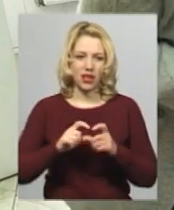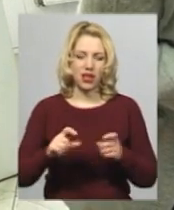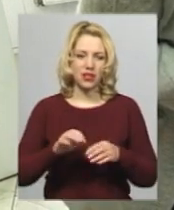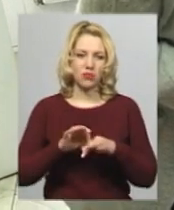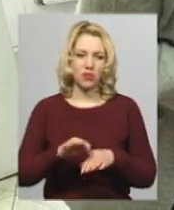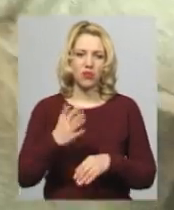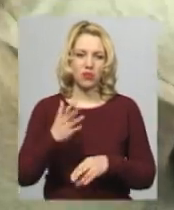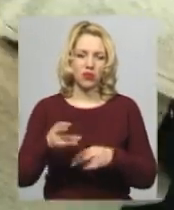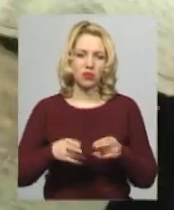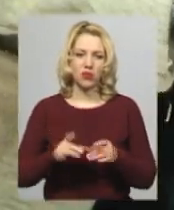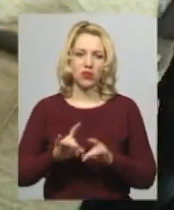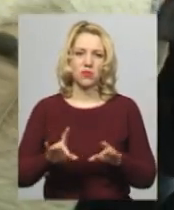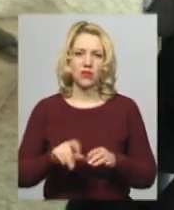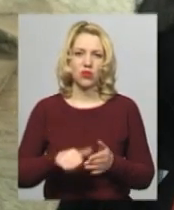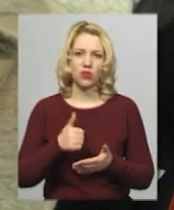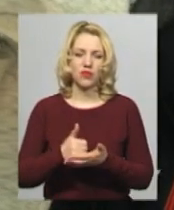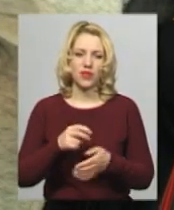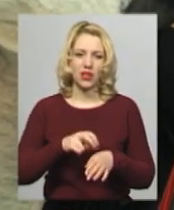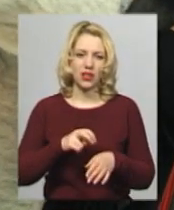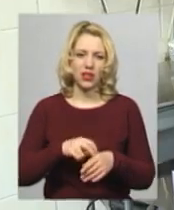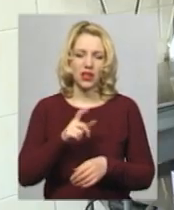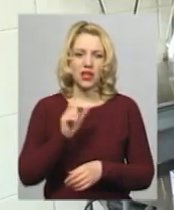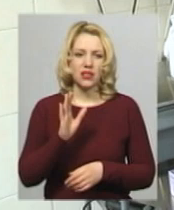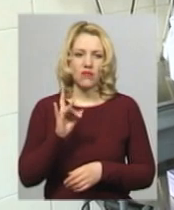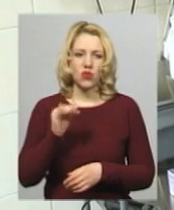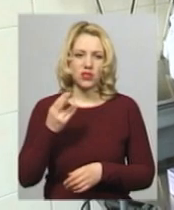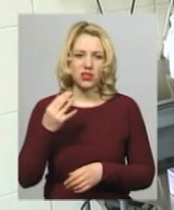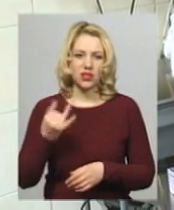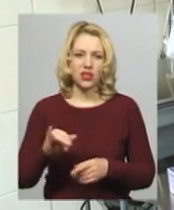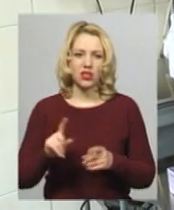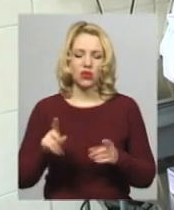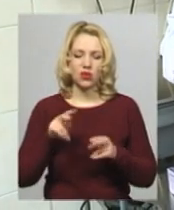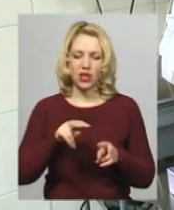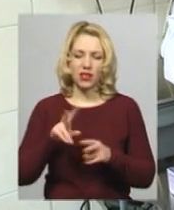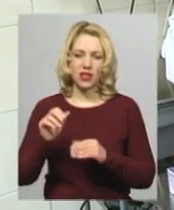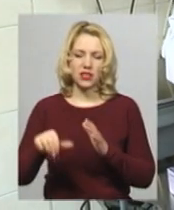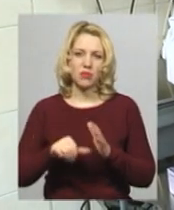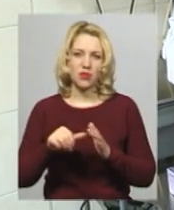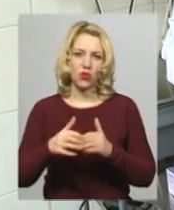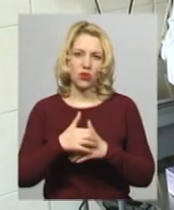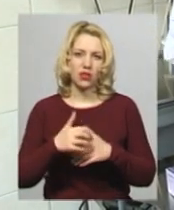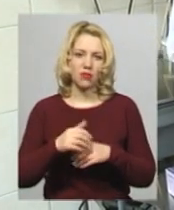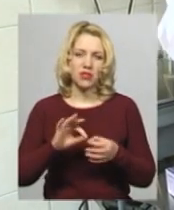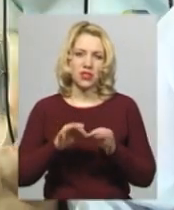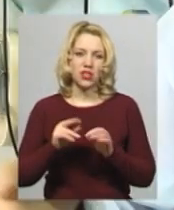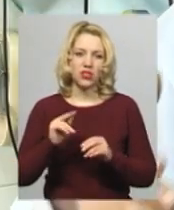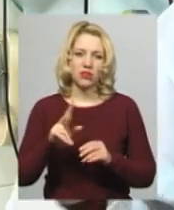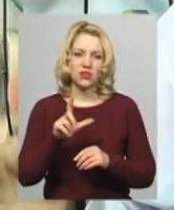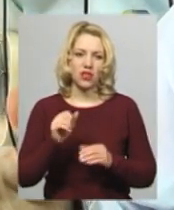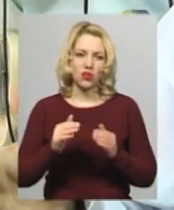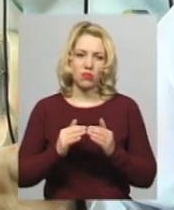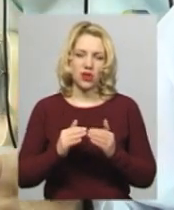операцій, розповідає головний лікар закладу Костянтин Завроцький. Каже, доглядати за безпритульними котами складніше, ніж за домашніми. З